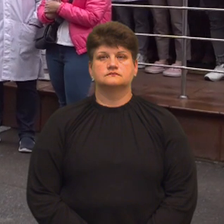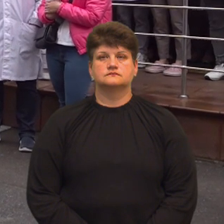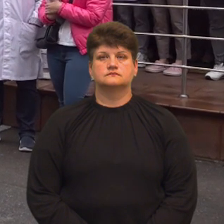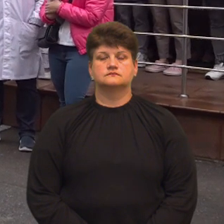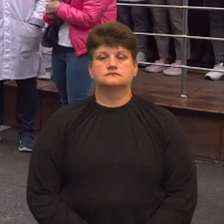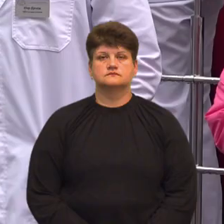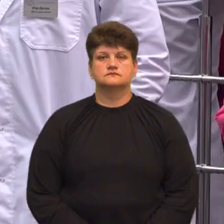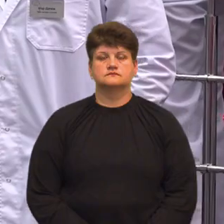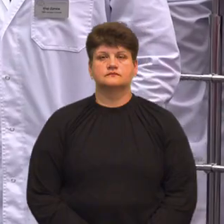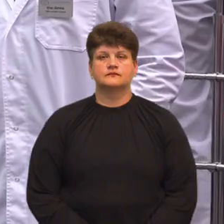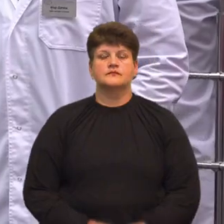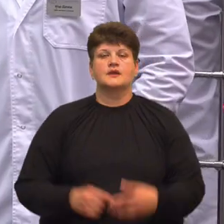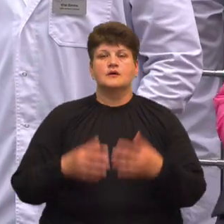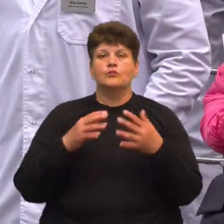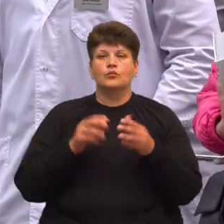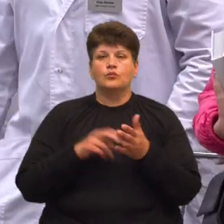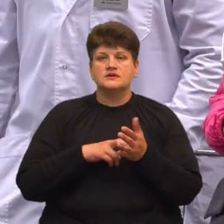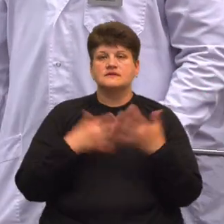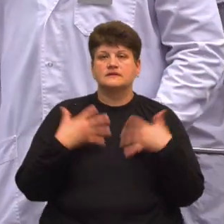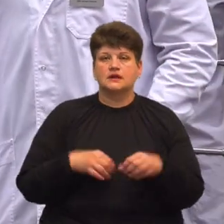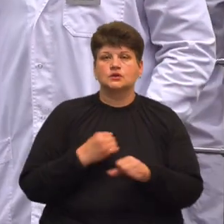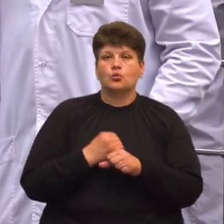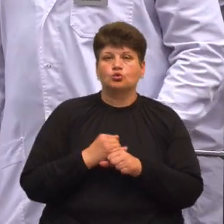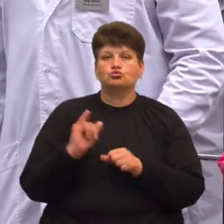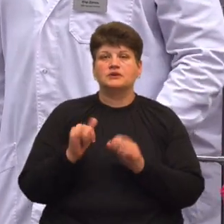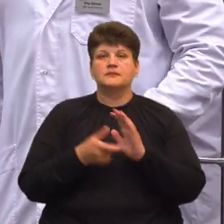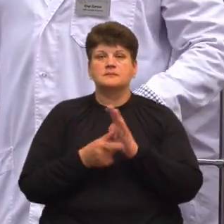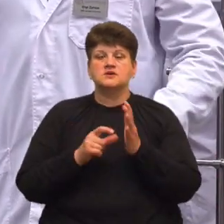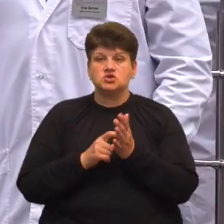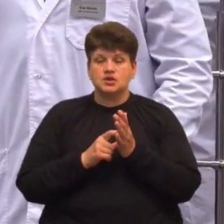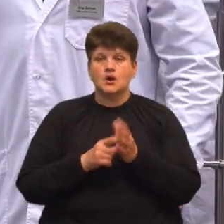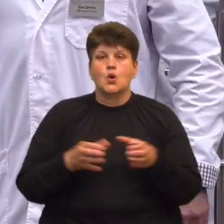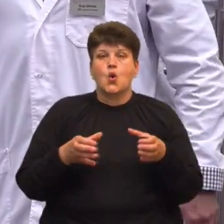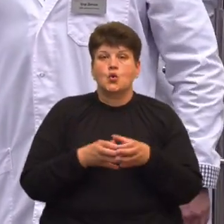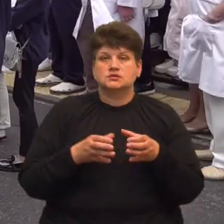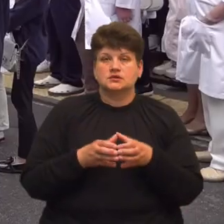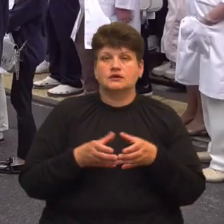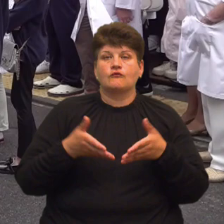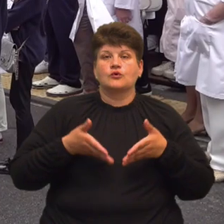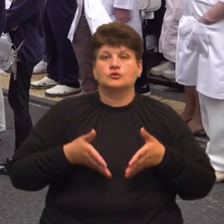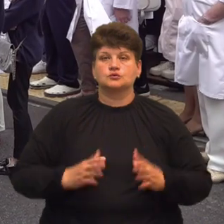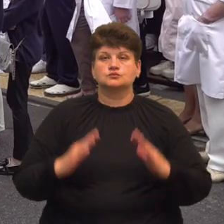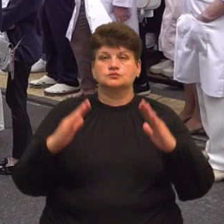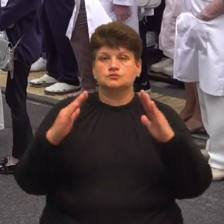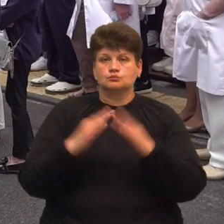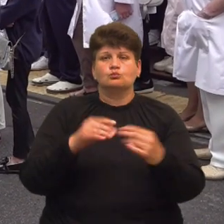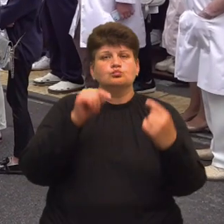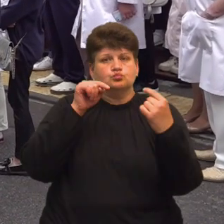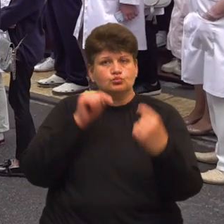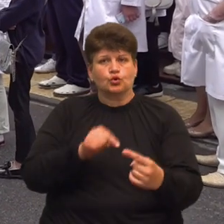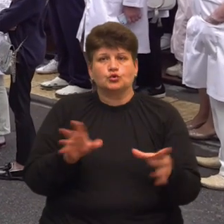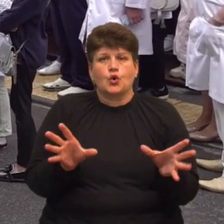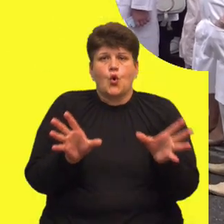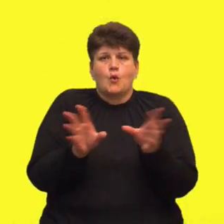Бояться втратити роботу і приміщення. Колектив перинатального центру «Мати і дитина» проти об'єднання їхнього закладу з обласною дитячою